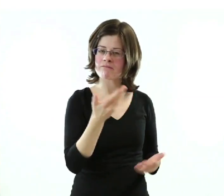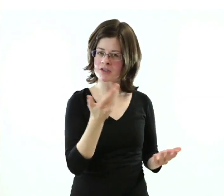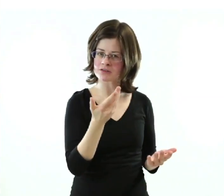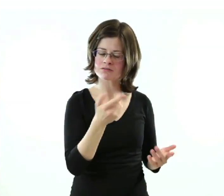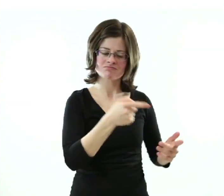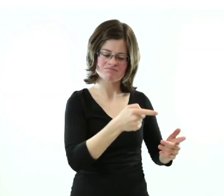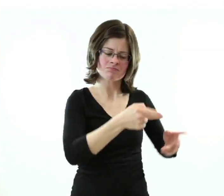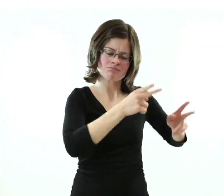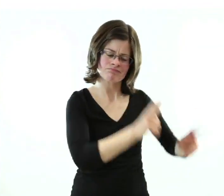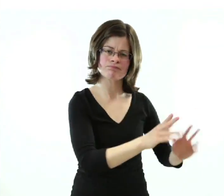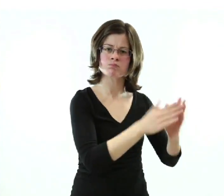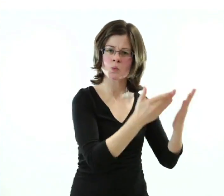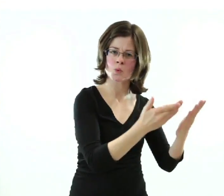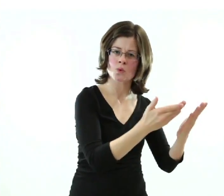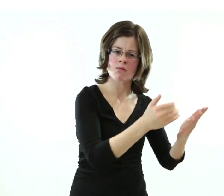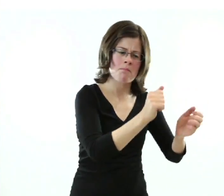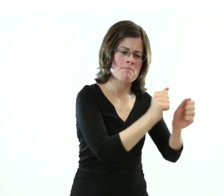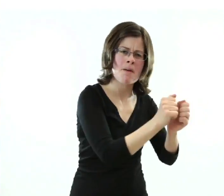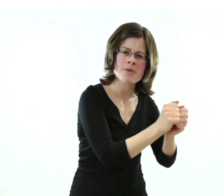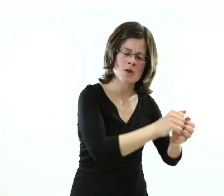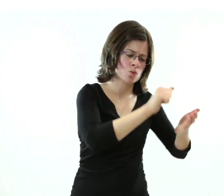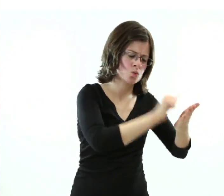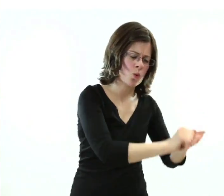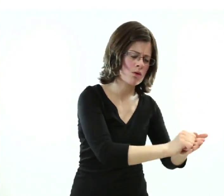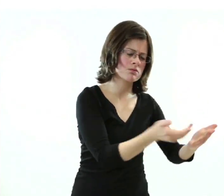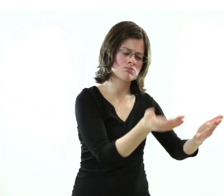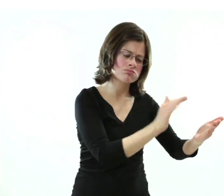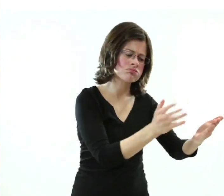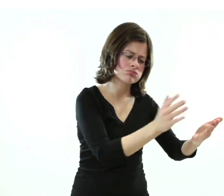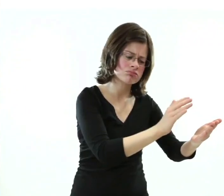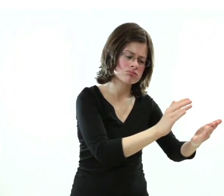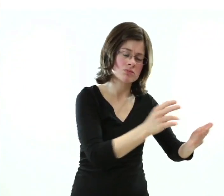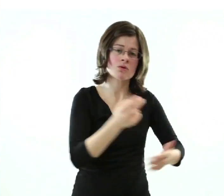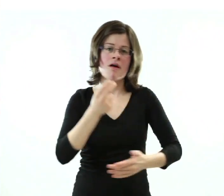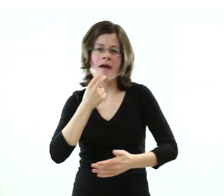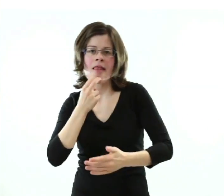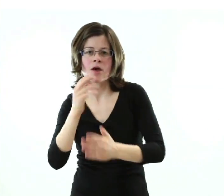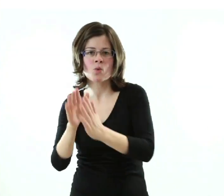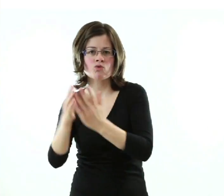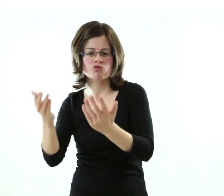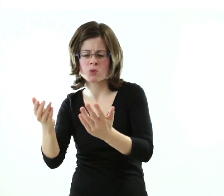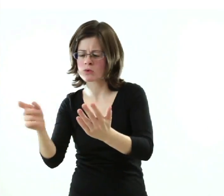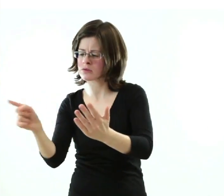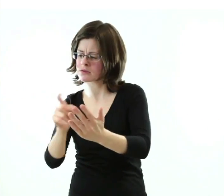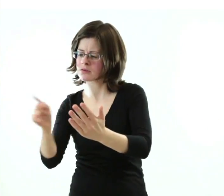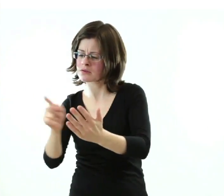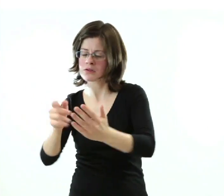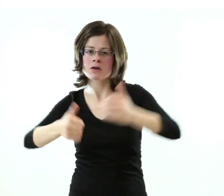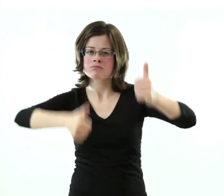sehr, sehr erhellend, dass es keine Konkurrenz zwischen dem etablierten, gedruckten Buch auf Papier gibt und dem